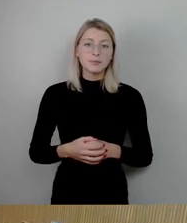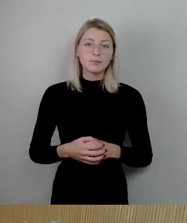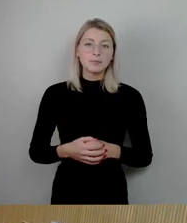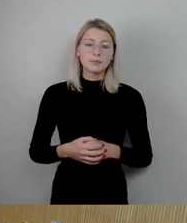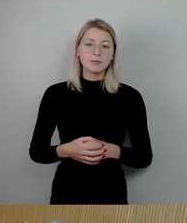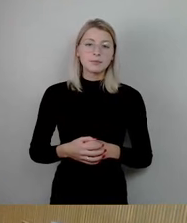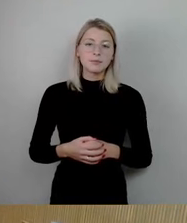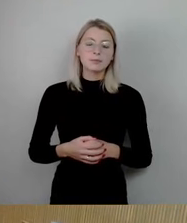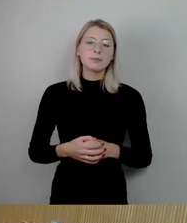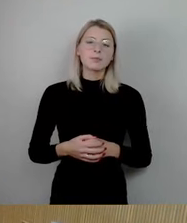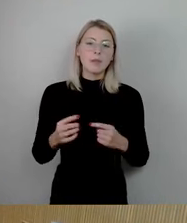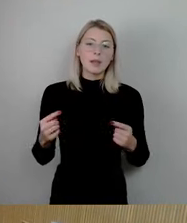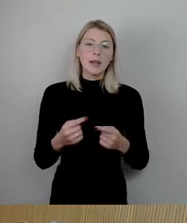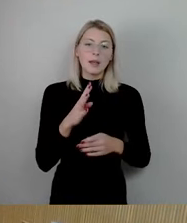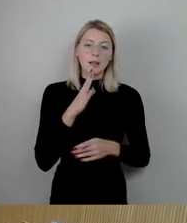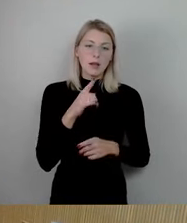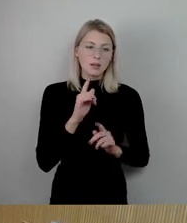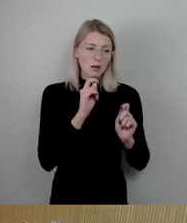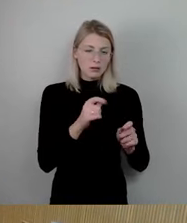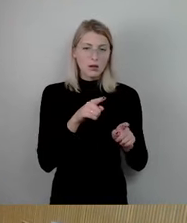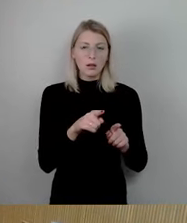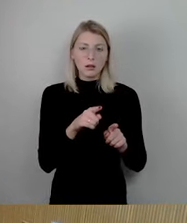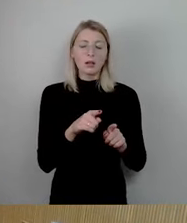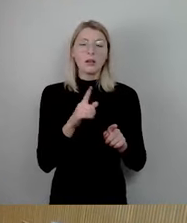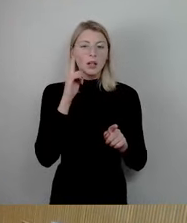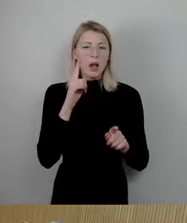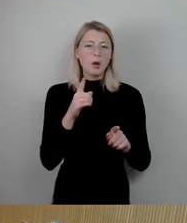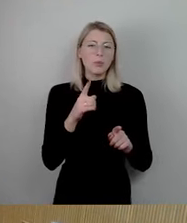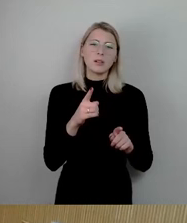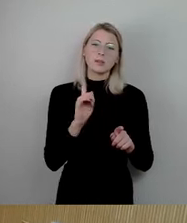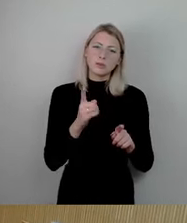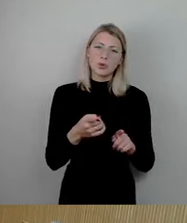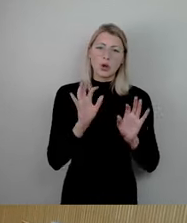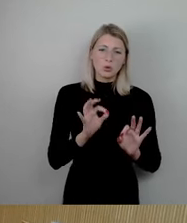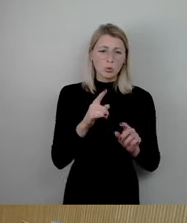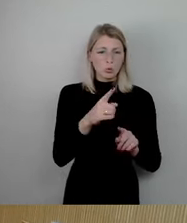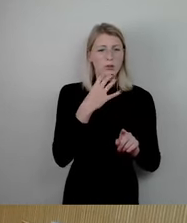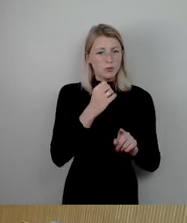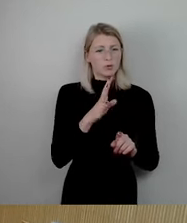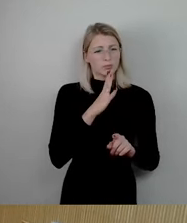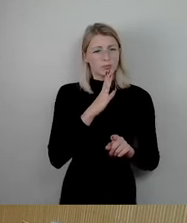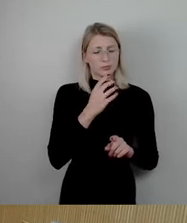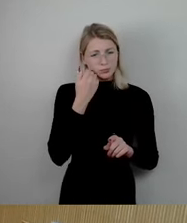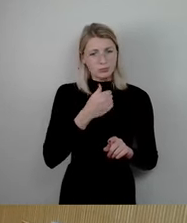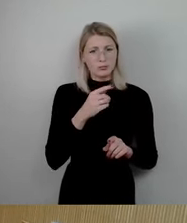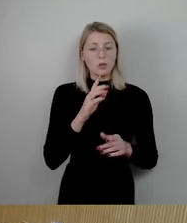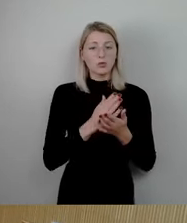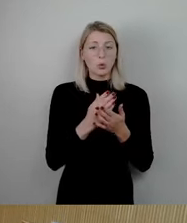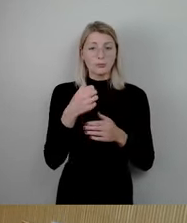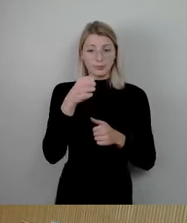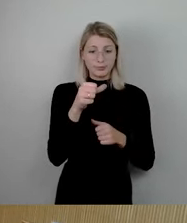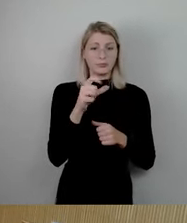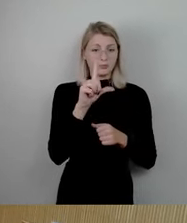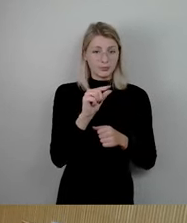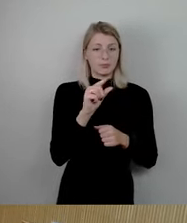Gegenrede zu diesem Antrag. Es ist, glaube ich, gute Sitte, dass die Leute, die reden wollen und die sich auch schon angezeigt haben, auch